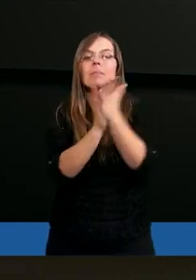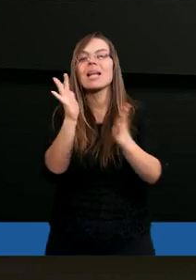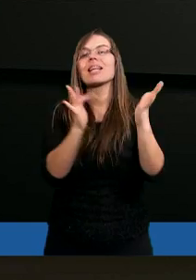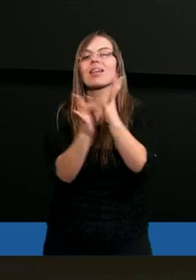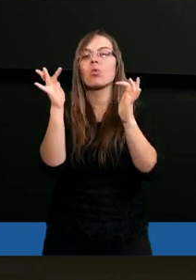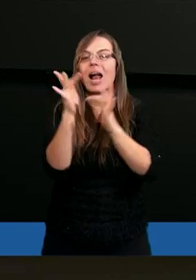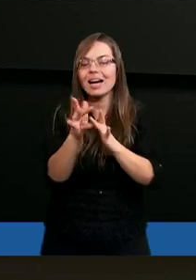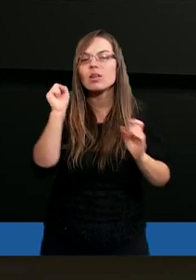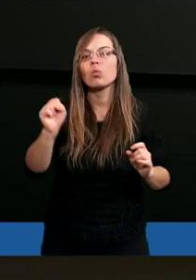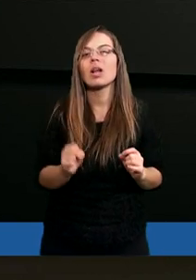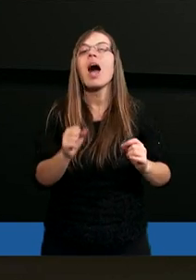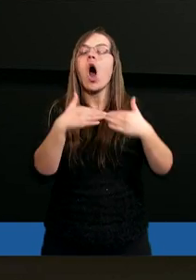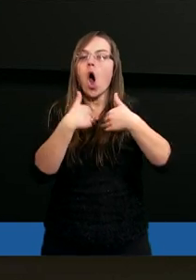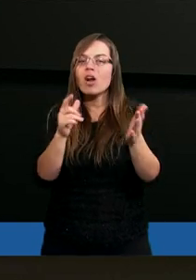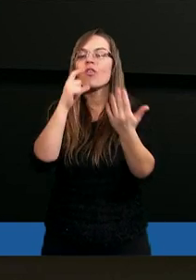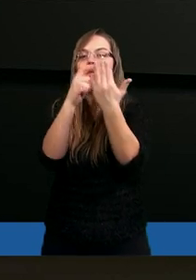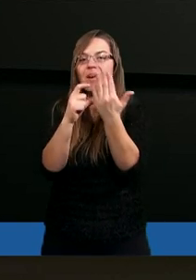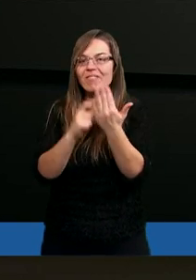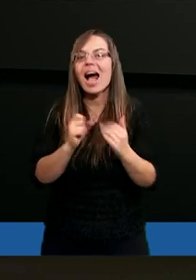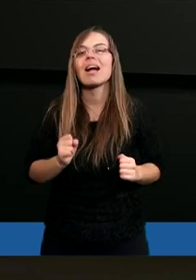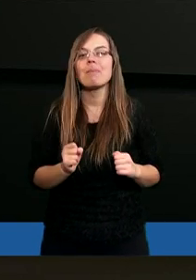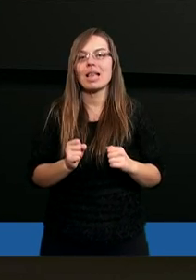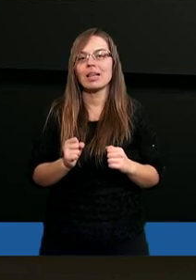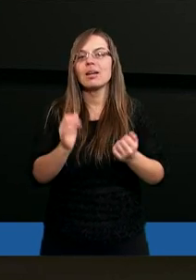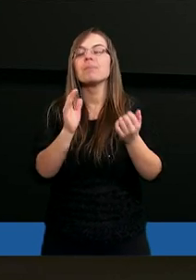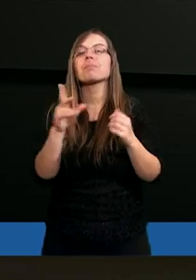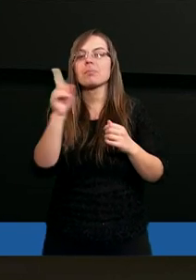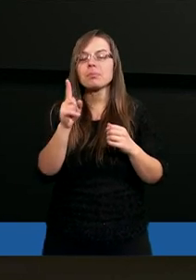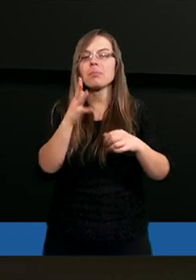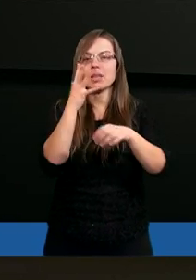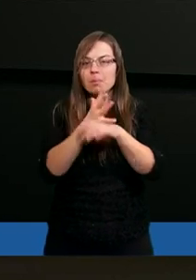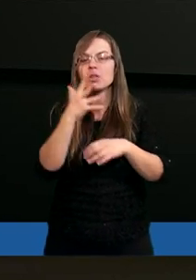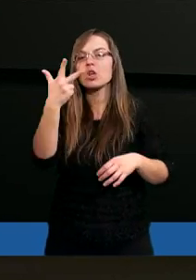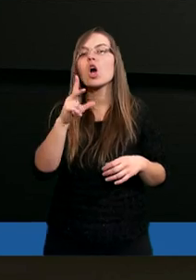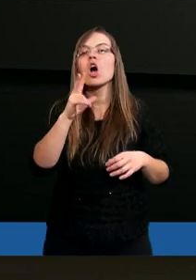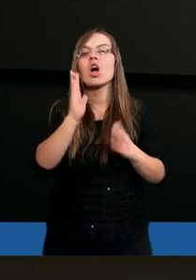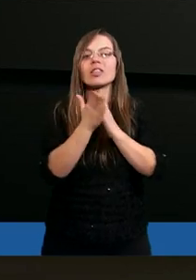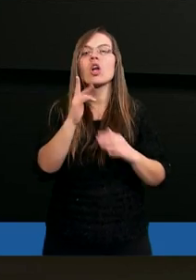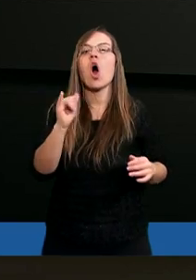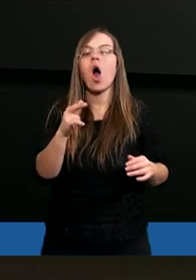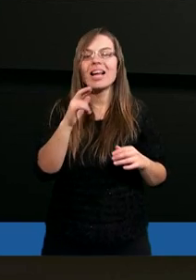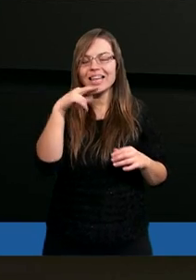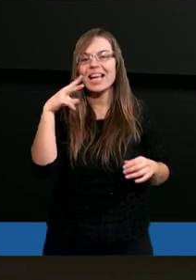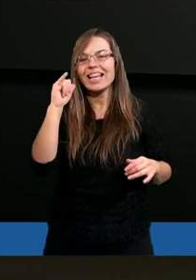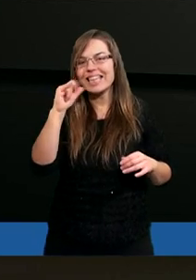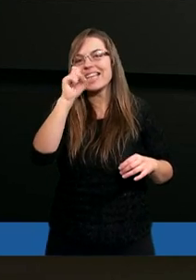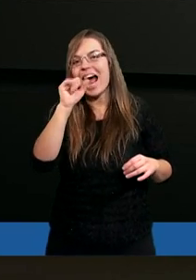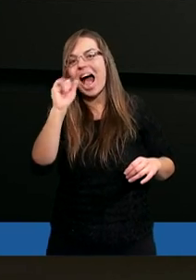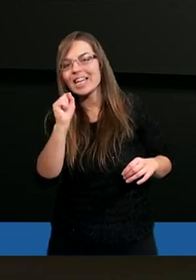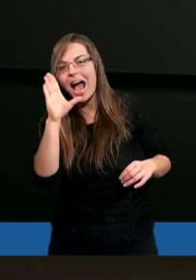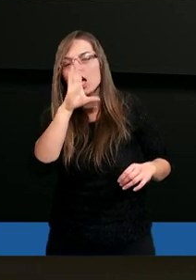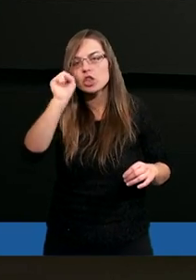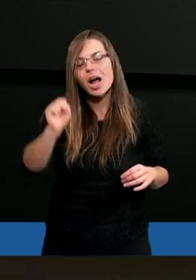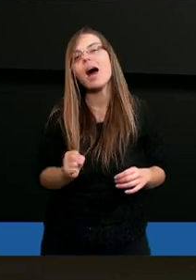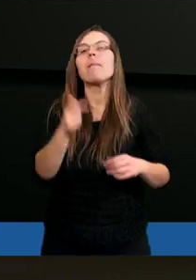Jezusa Chrystusa? Otwórzmy fragment 53 rozdziału Księgi Izajasza